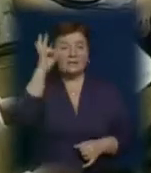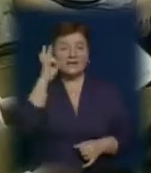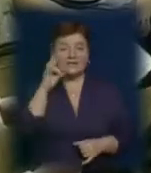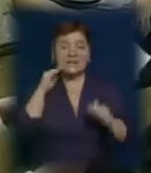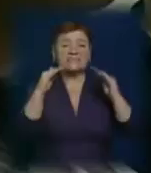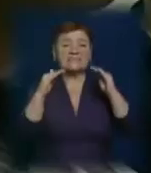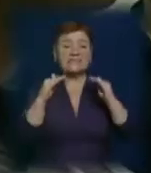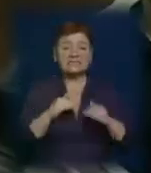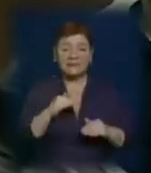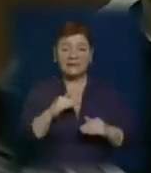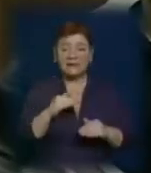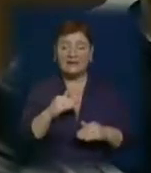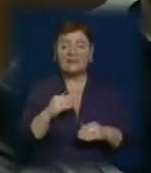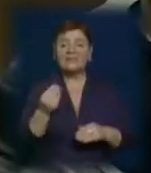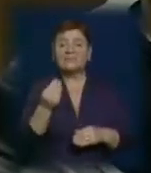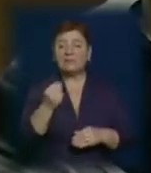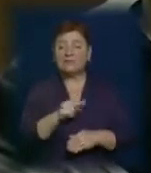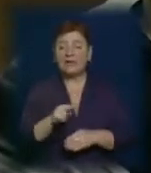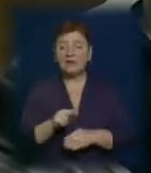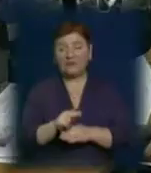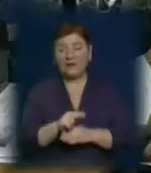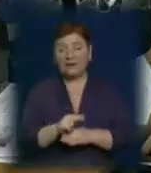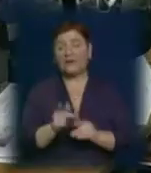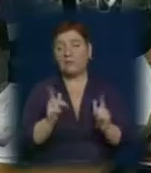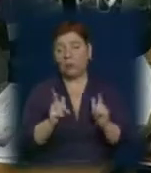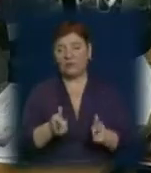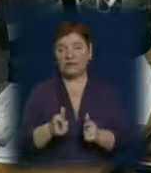знизили ціну за лікування та погодилися його обстежити.